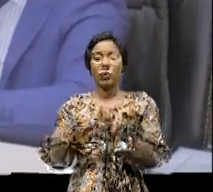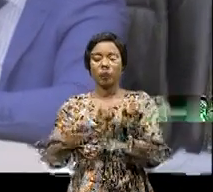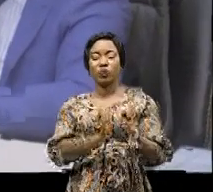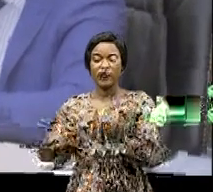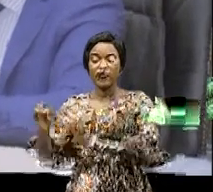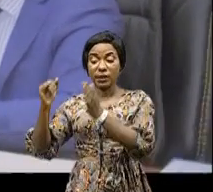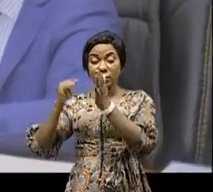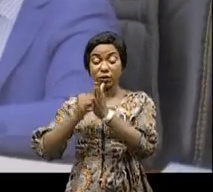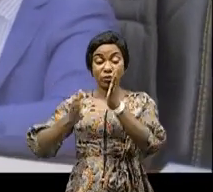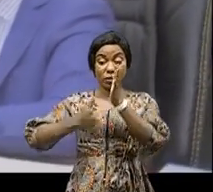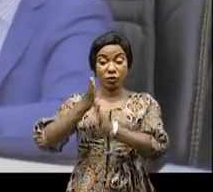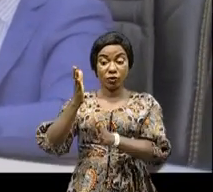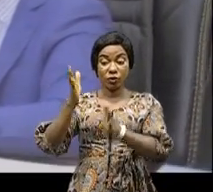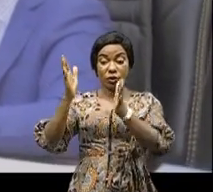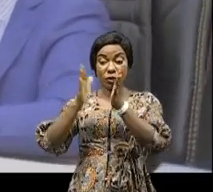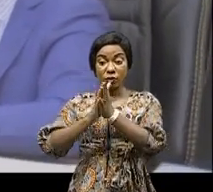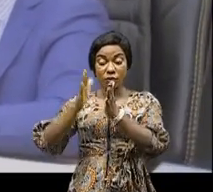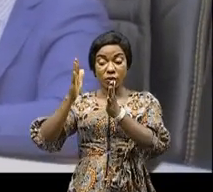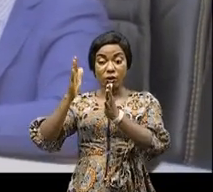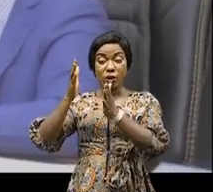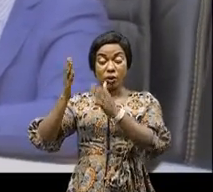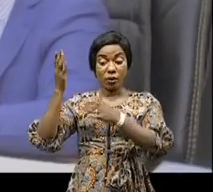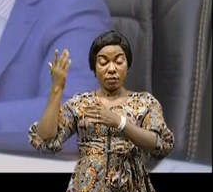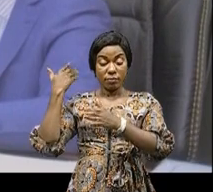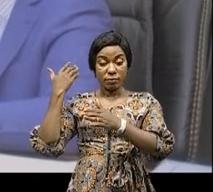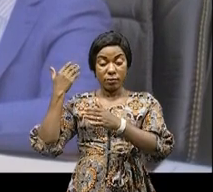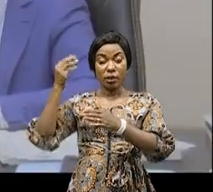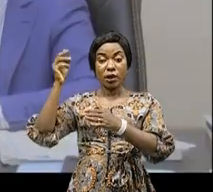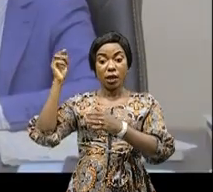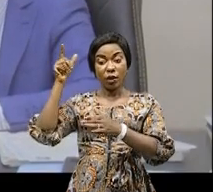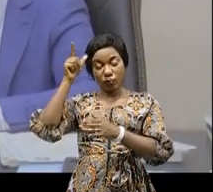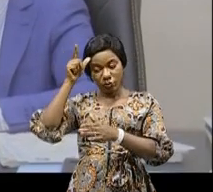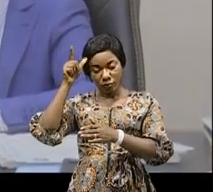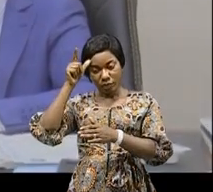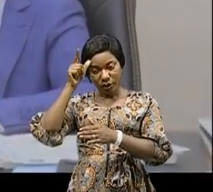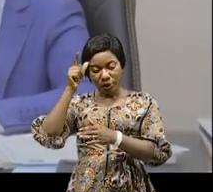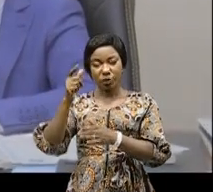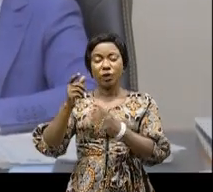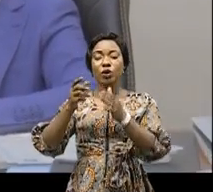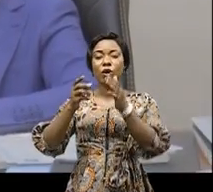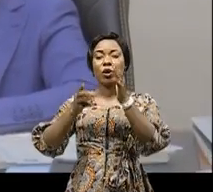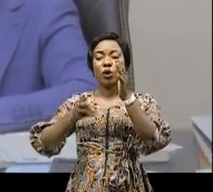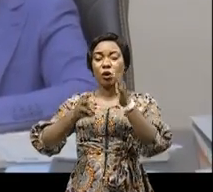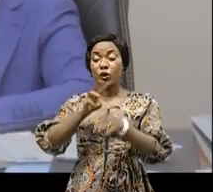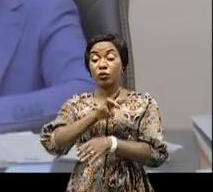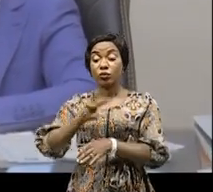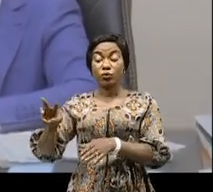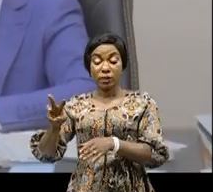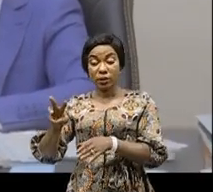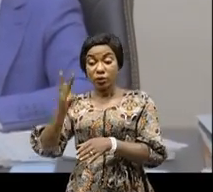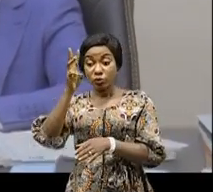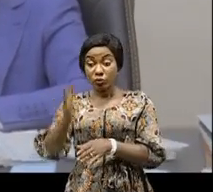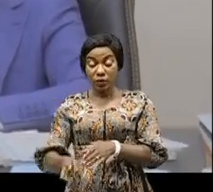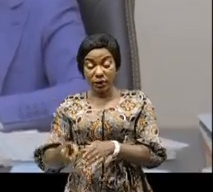6 au 14 septembre dernier à Lubumbashi. À cet effet, 329 résolutions et recommandations